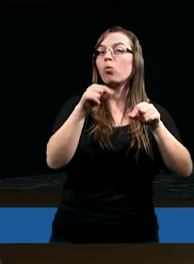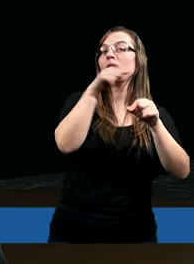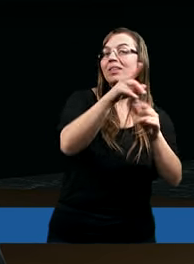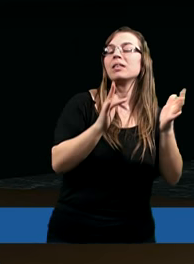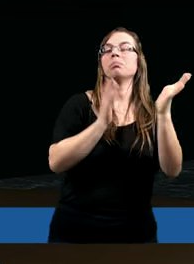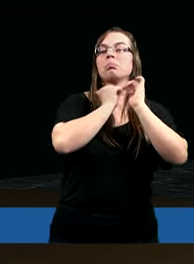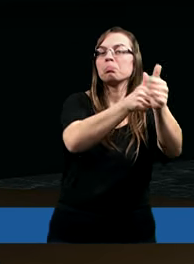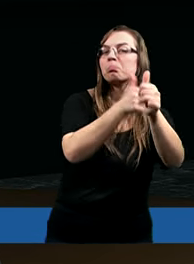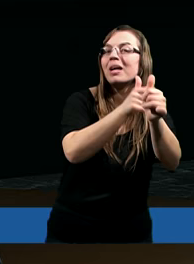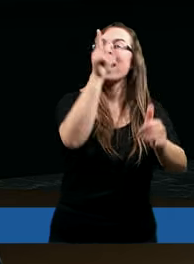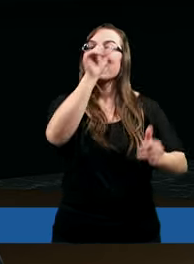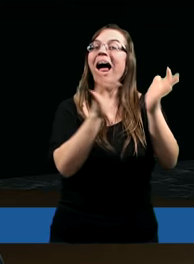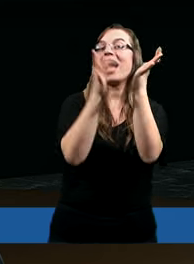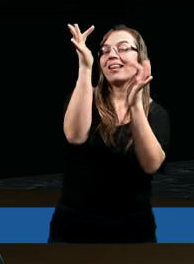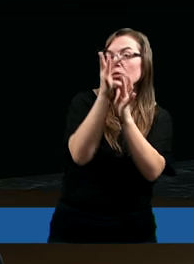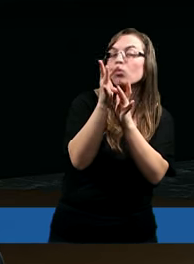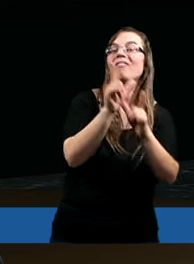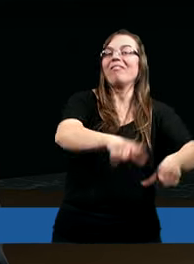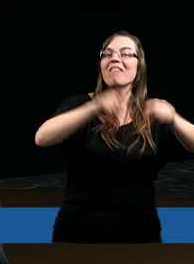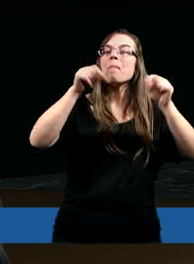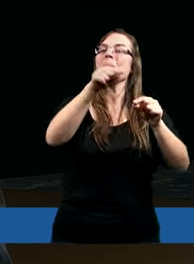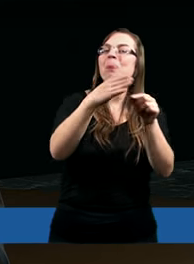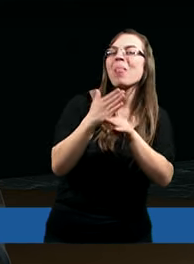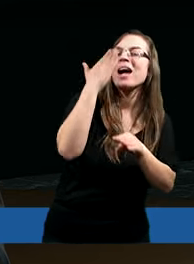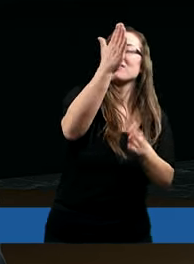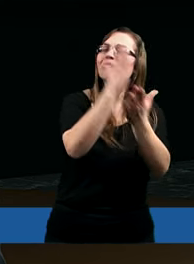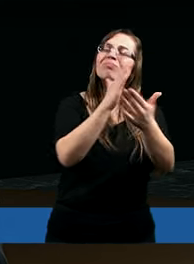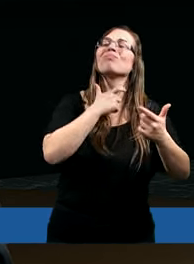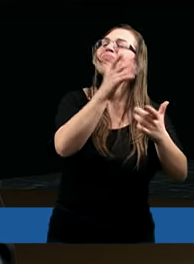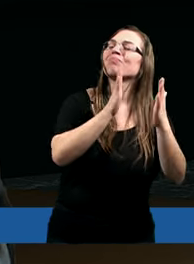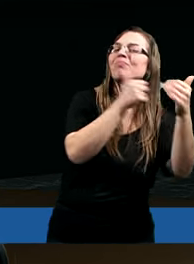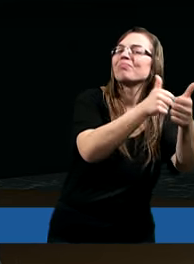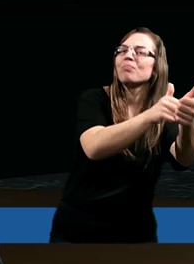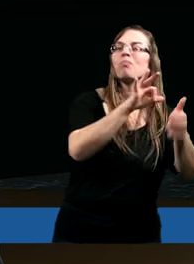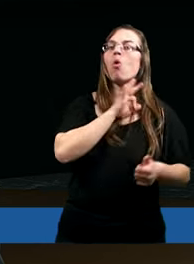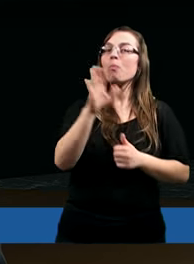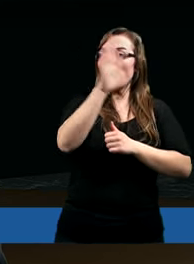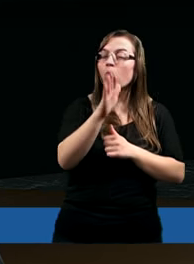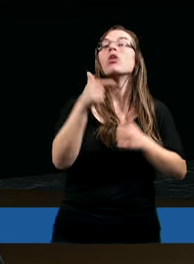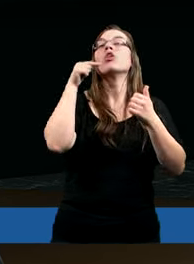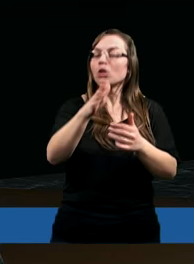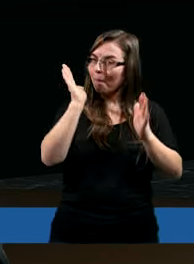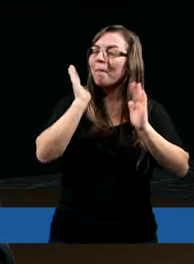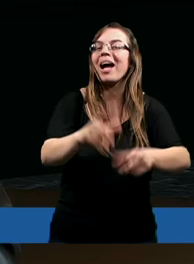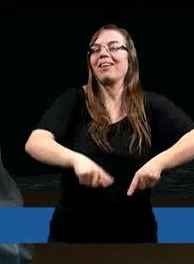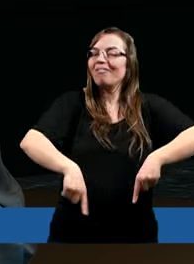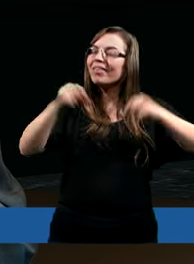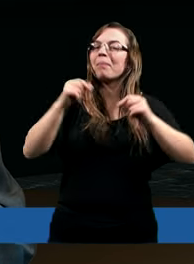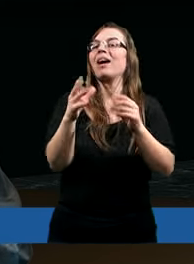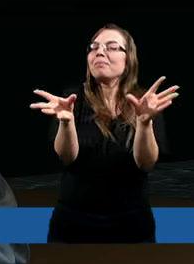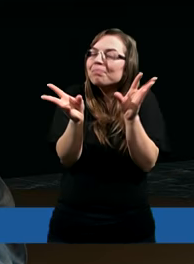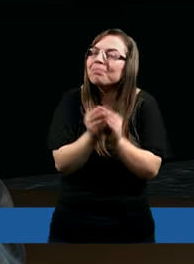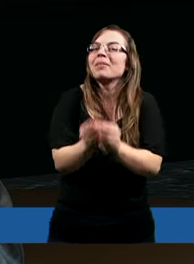Chrystusa, idąc za Nim, wybierając tą nadzieję, którą on głosi, mogą się uważać za wybranych. On